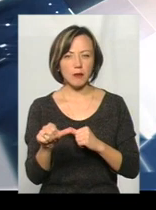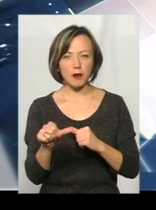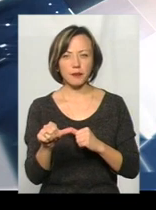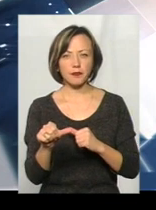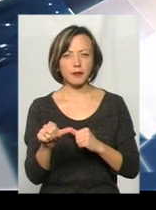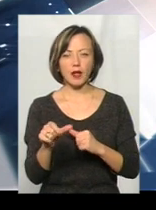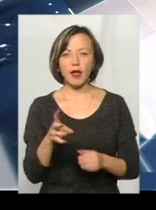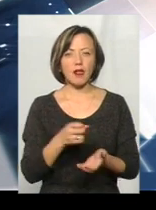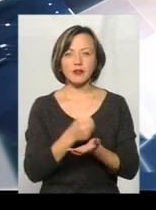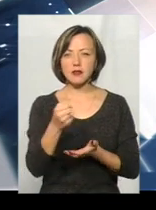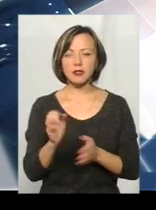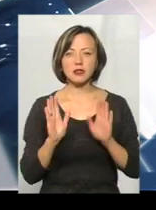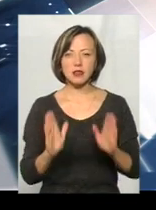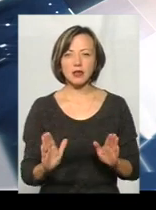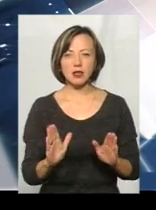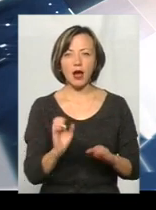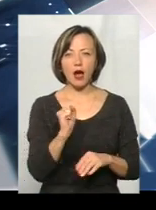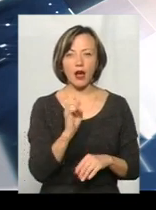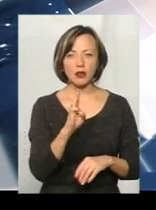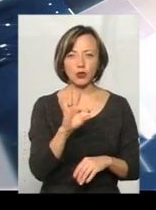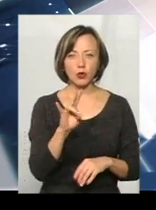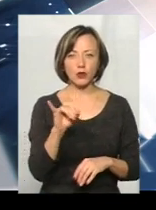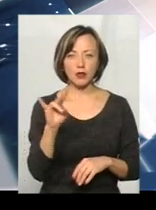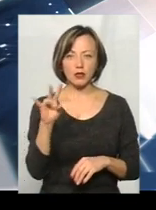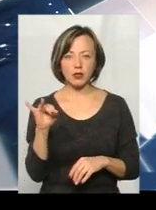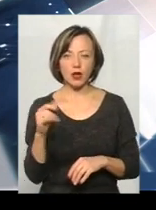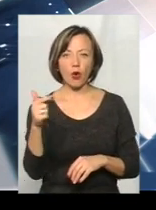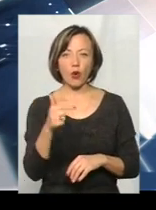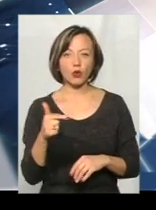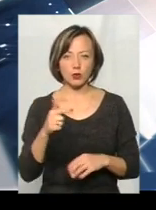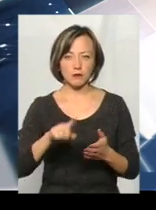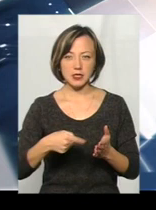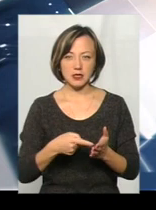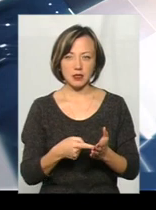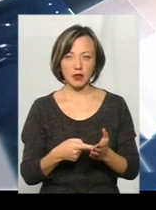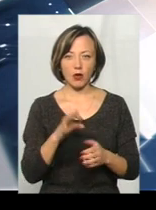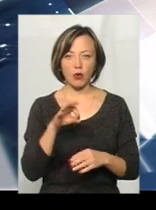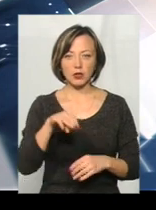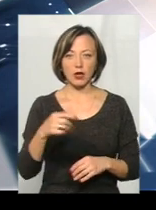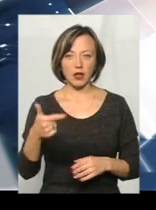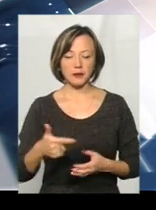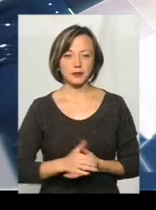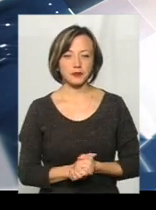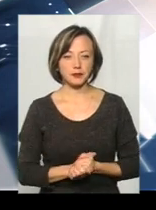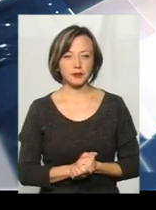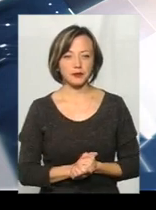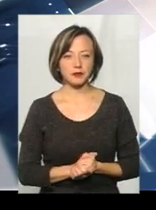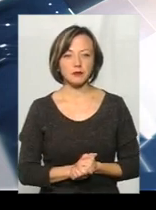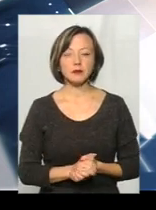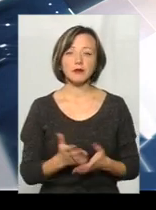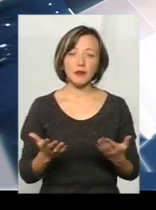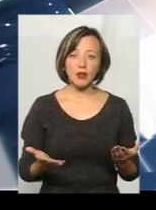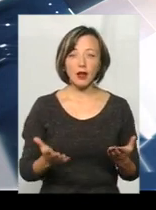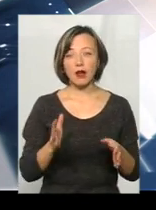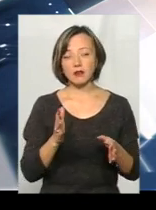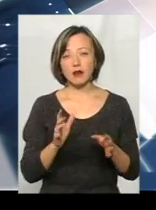не виставляємо, лише по Антонінській селищній і Городоцькій міській об'єднаній територіальній громаді. В силу об'єктивних